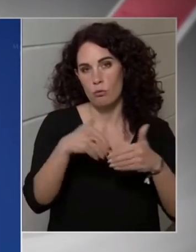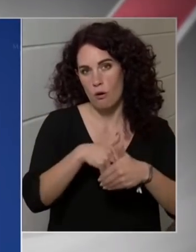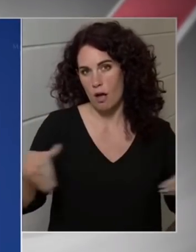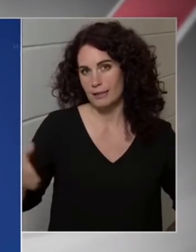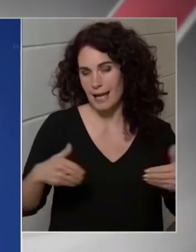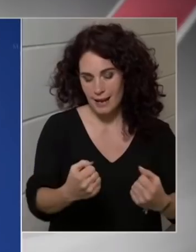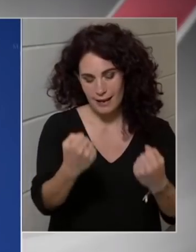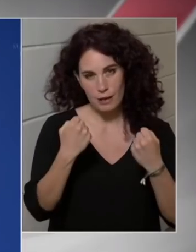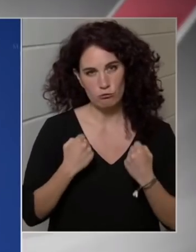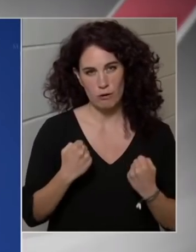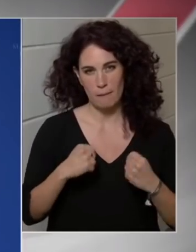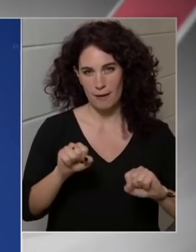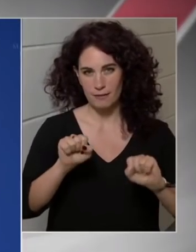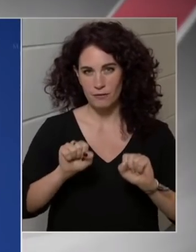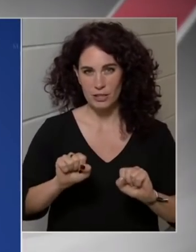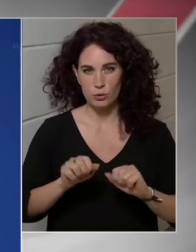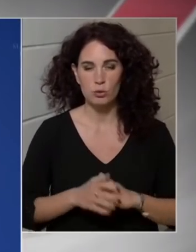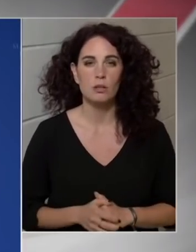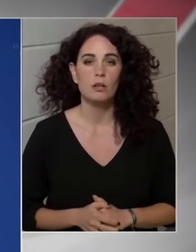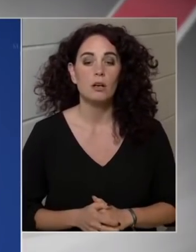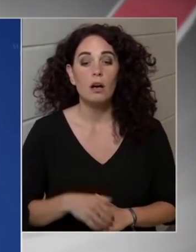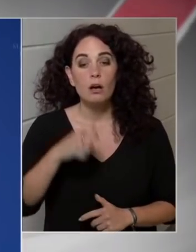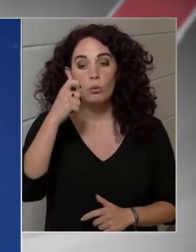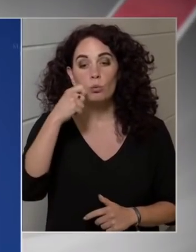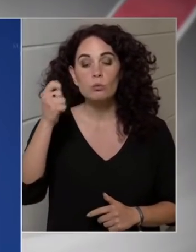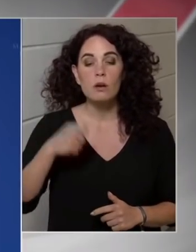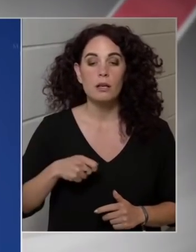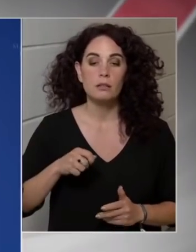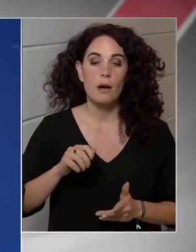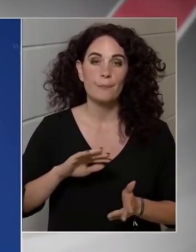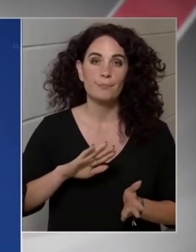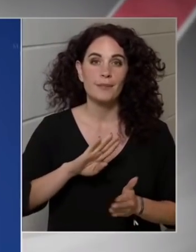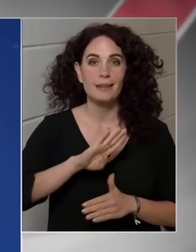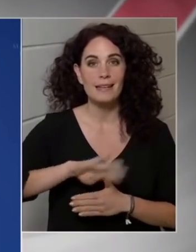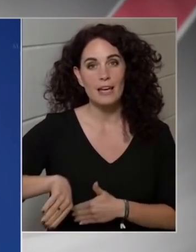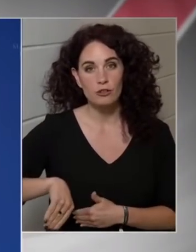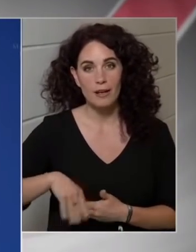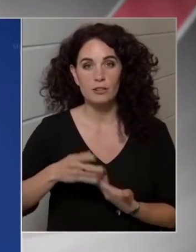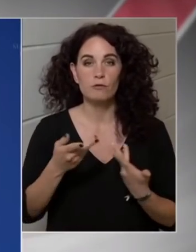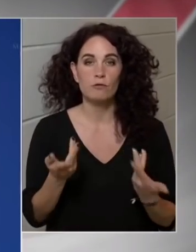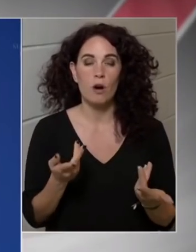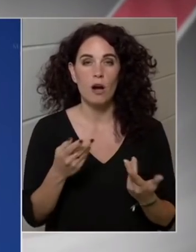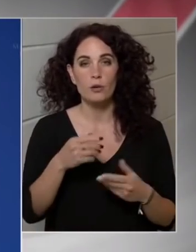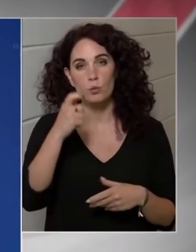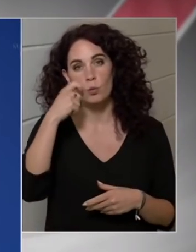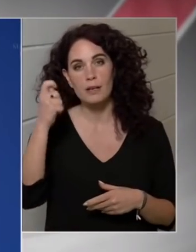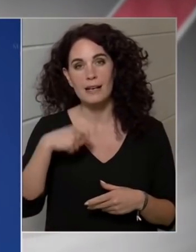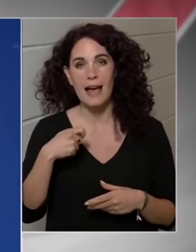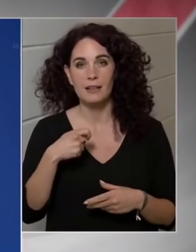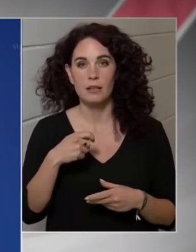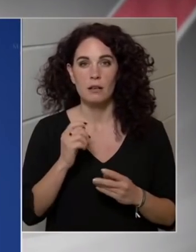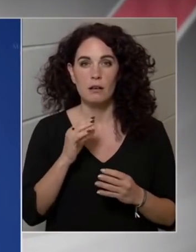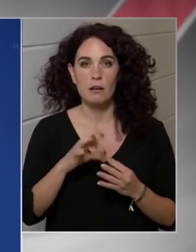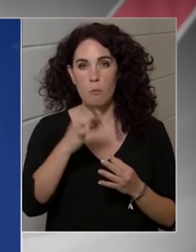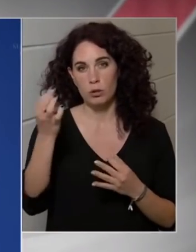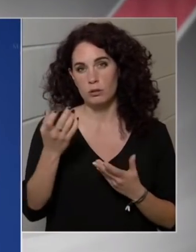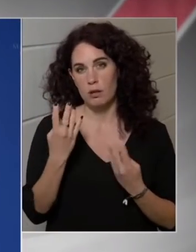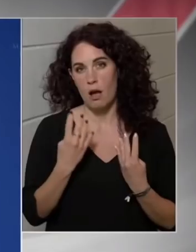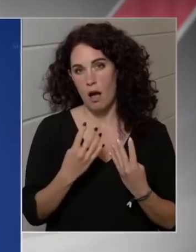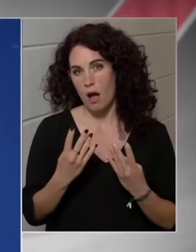Azzal, hogy Ukrajna kiesett, vagy az ukrán Gabona exportra nem lehet számítani,